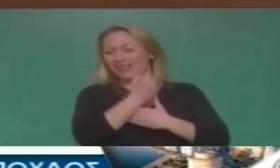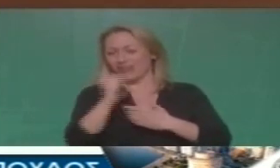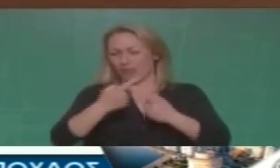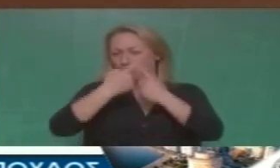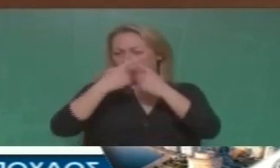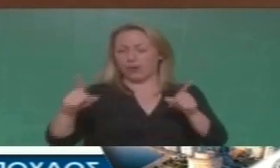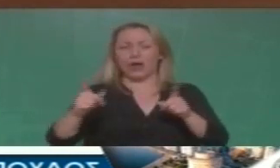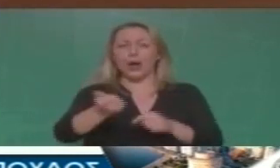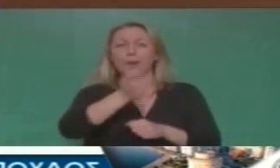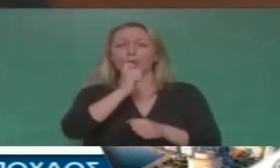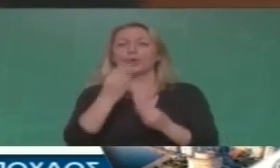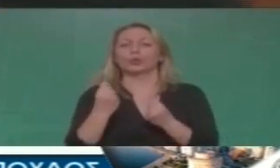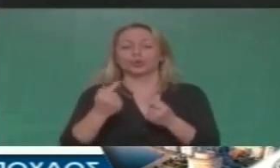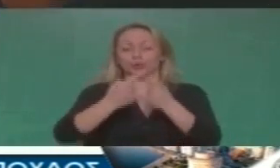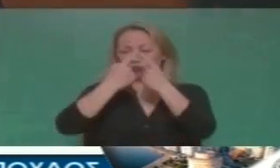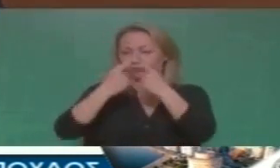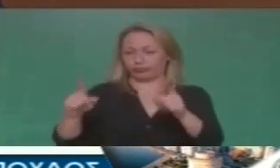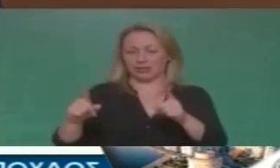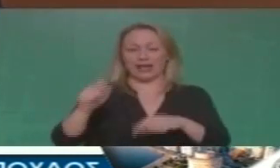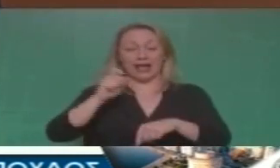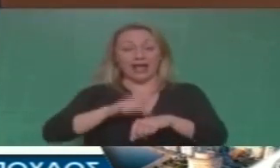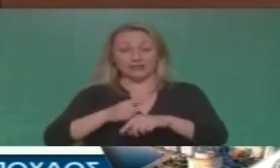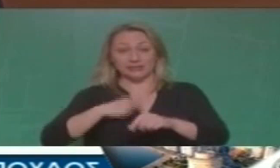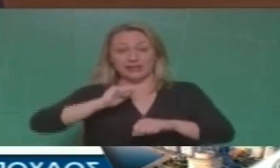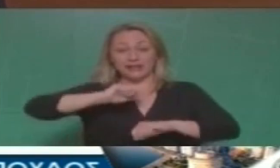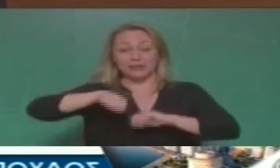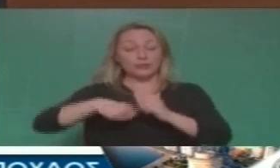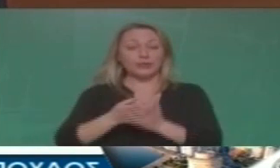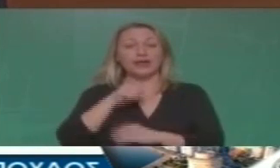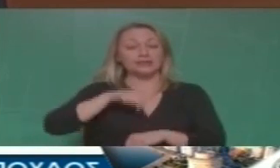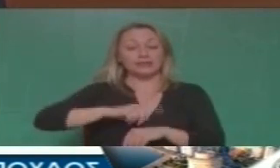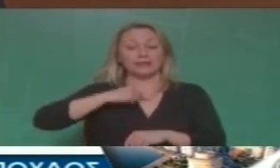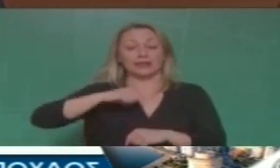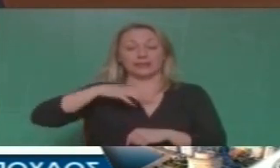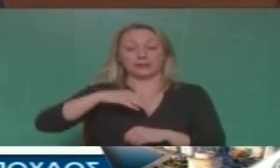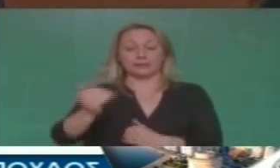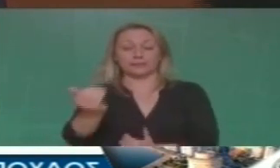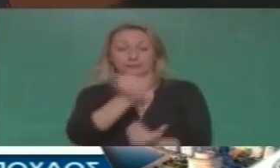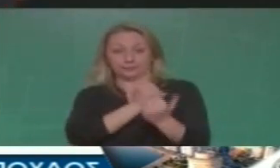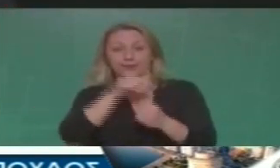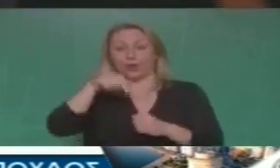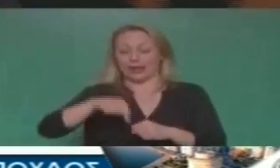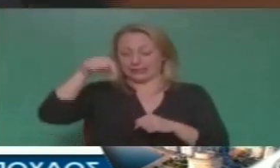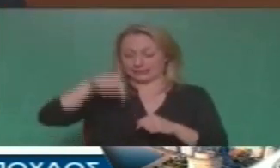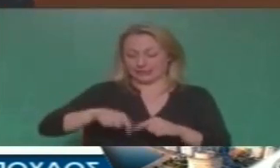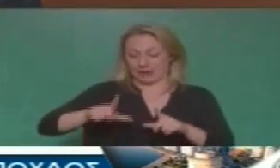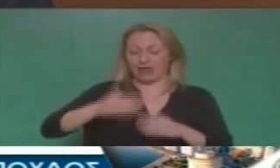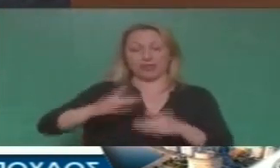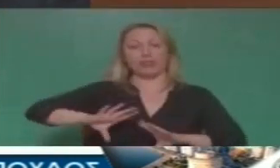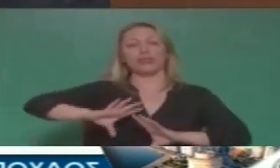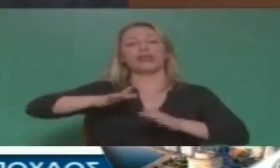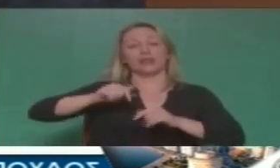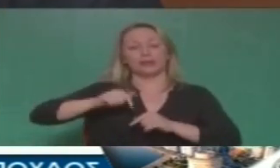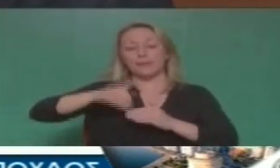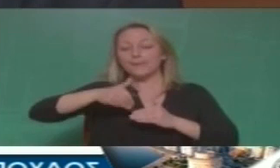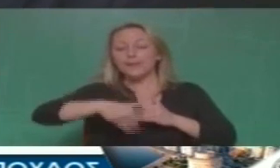πολιτικής όταν θα προσπαθήσουμε να απαντήσουμε στο ερώτημα και μετά το σημερινό τι. Τι κάνουμε από εδώ και